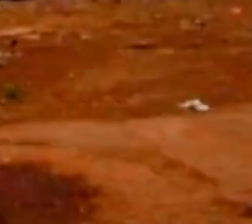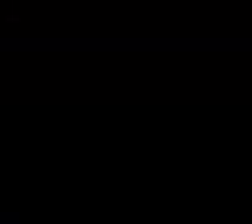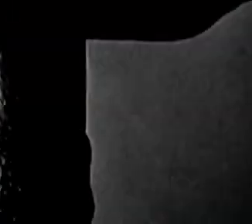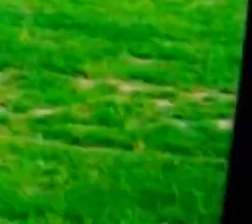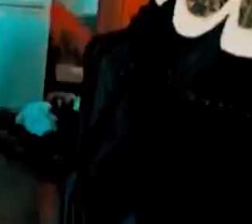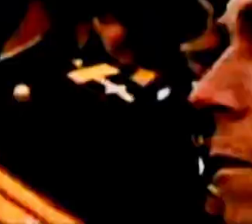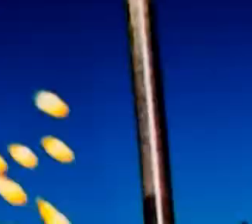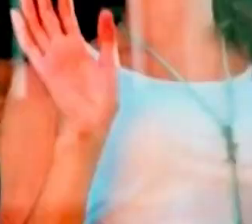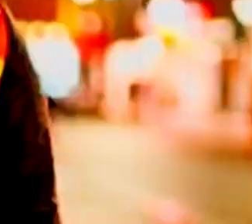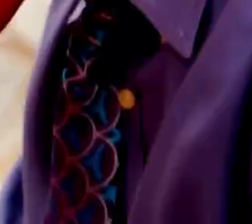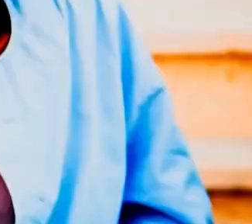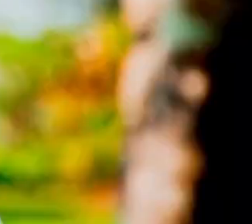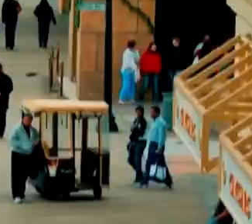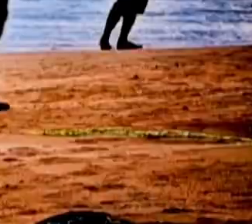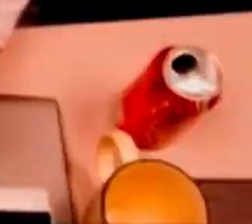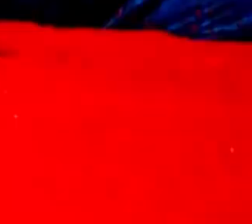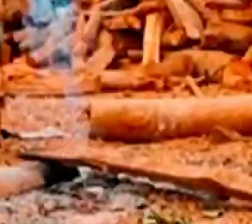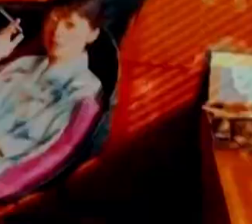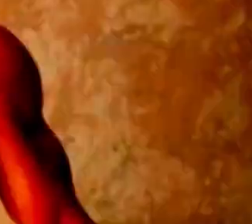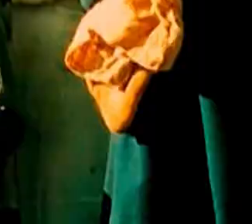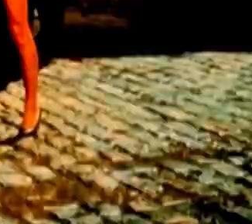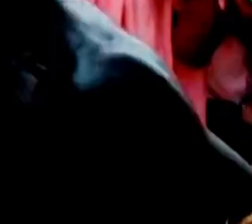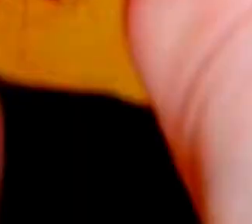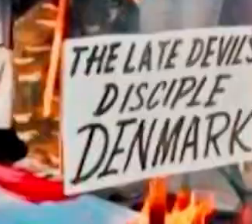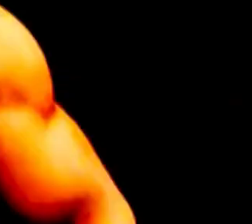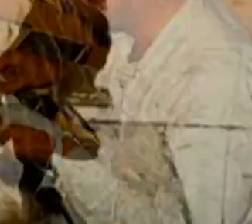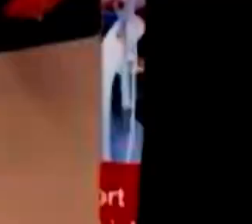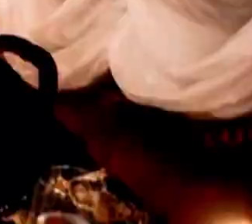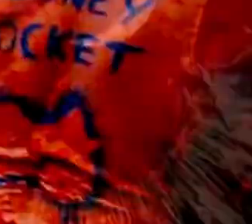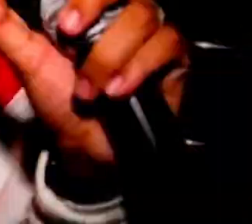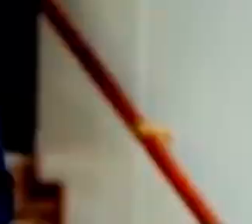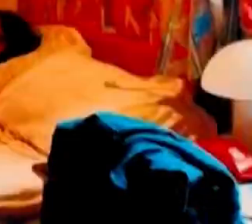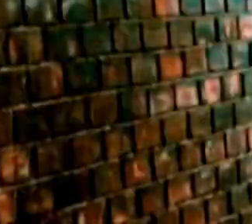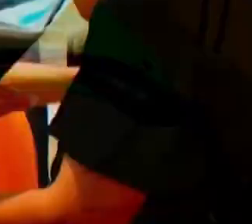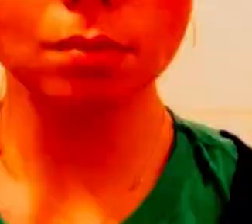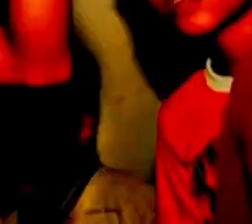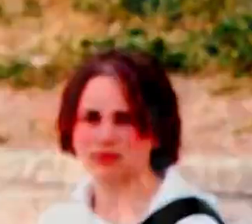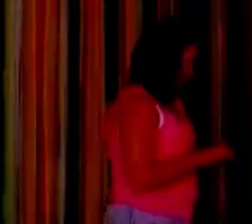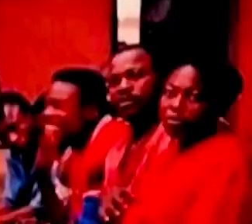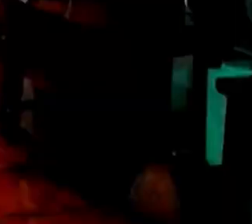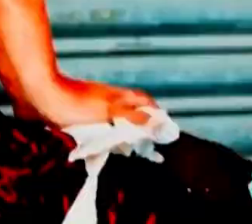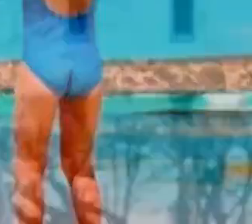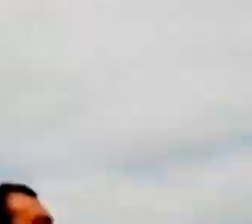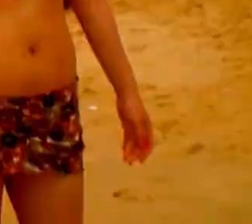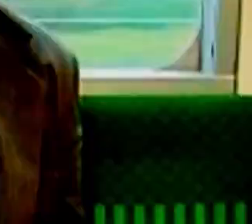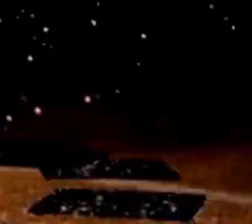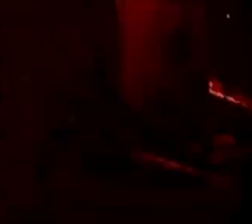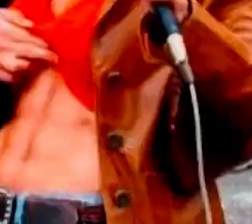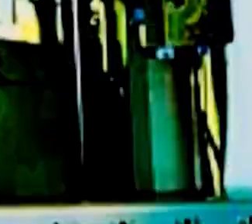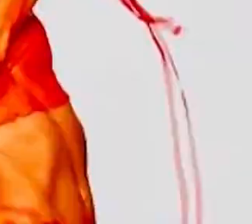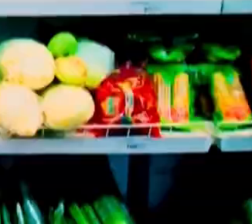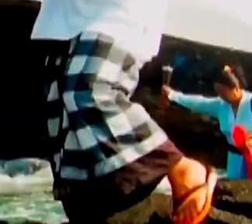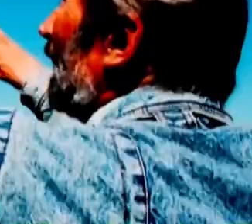Wasz aparat zobaczył nie to, co zobaczyliście. A teraz porównajcie swoje zdjęcia z